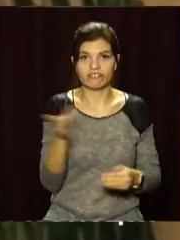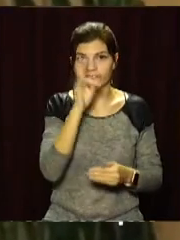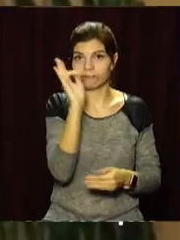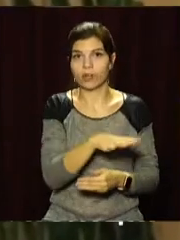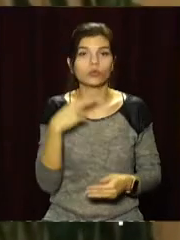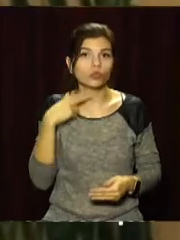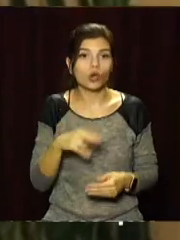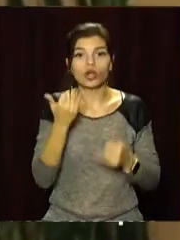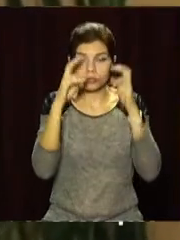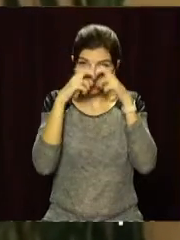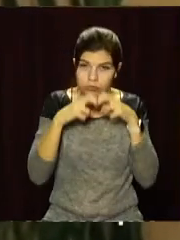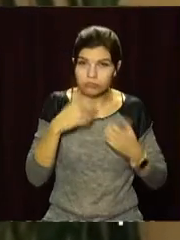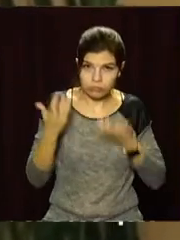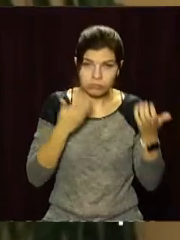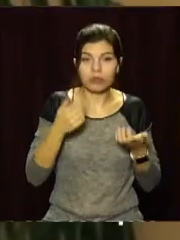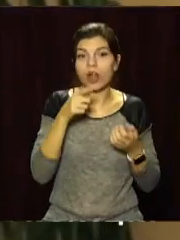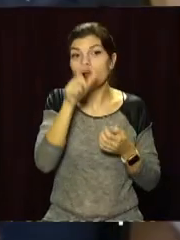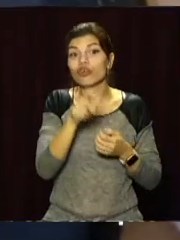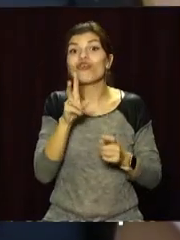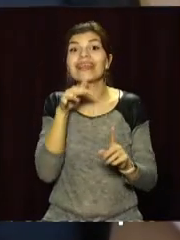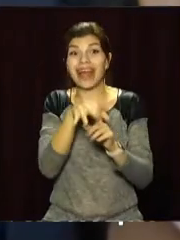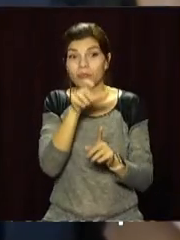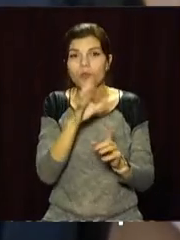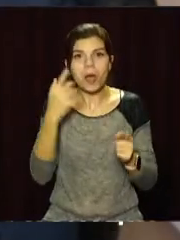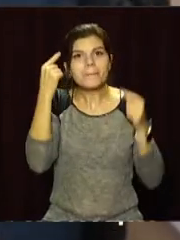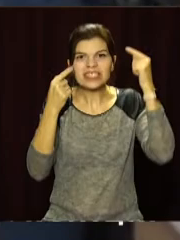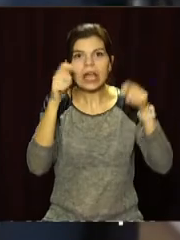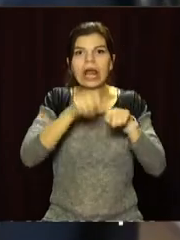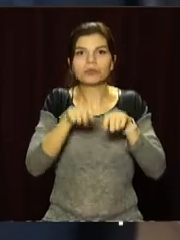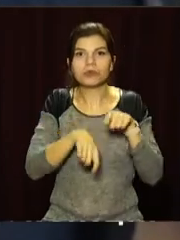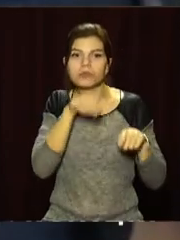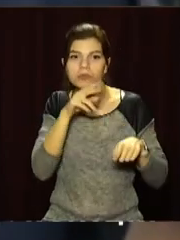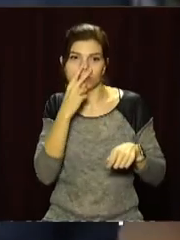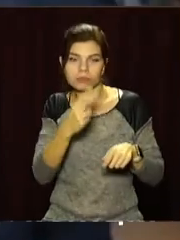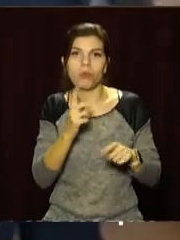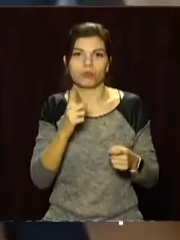тривають слідчі дії. Нападникові також проведуть психіатричну експертизу.